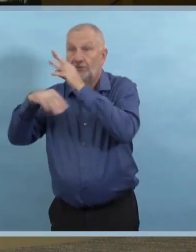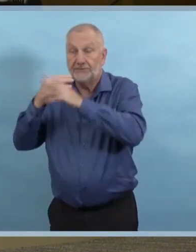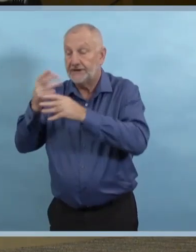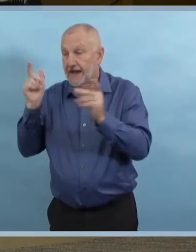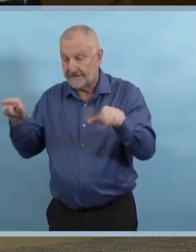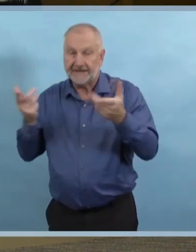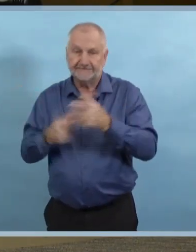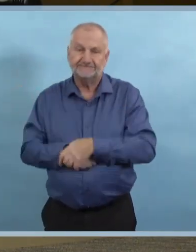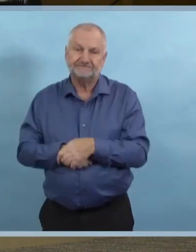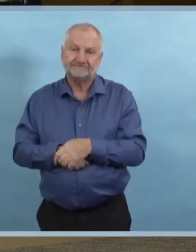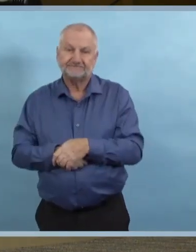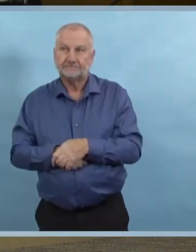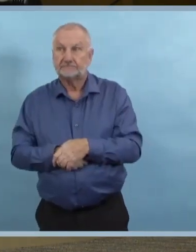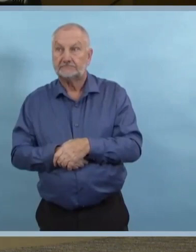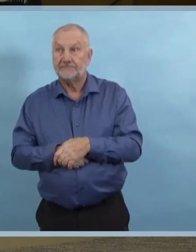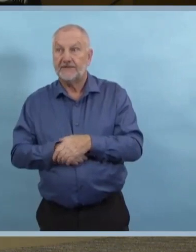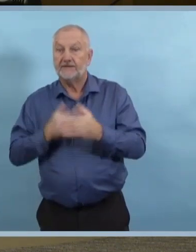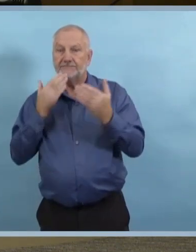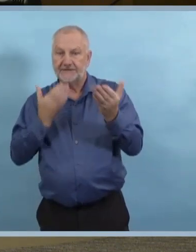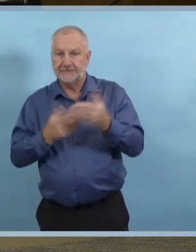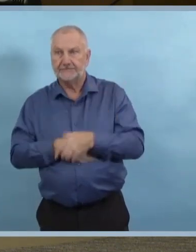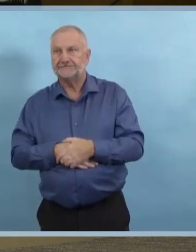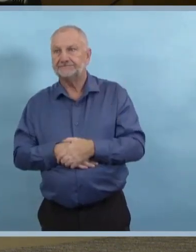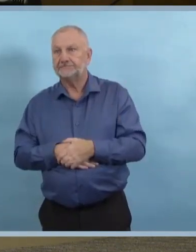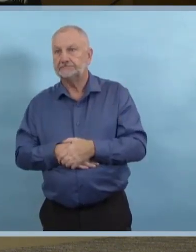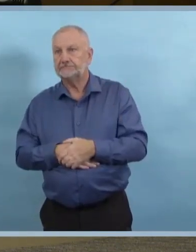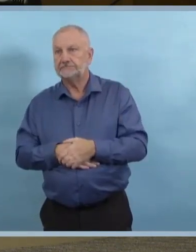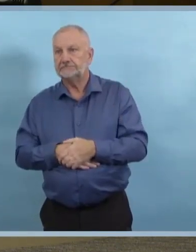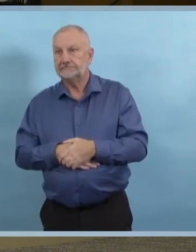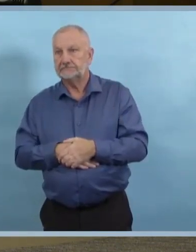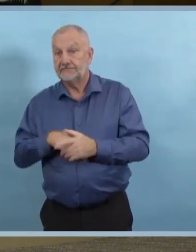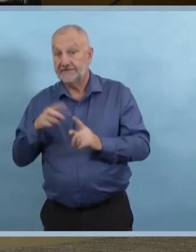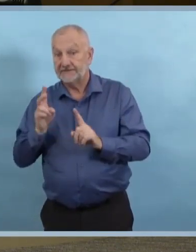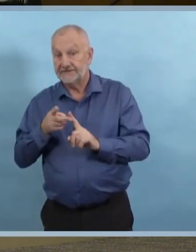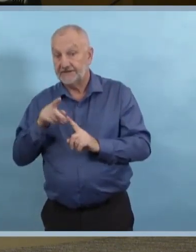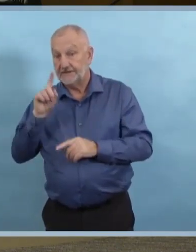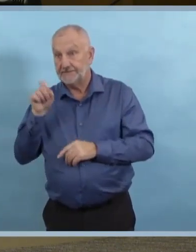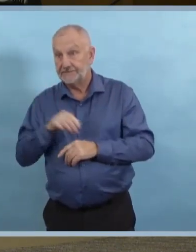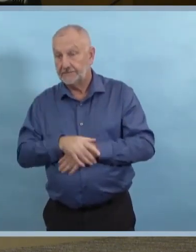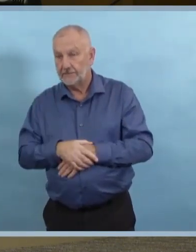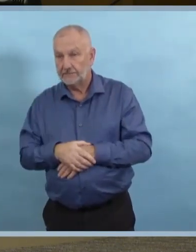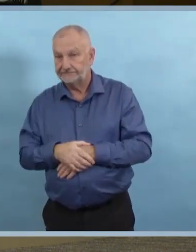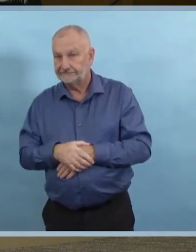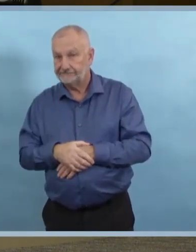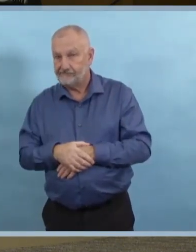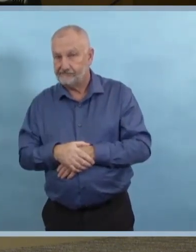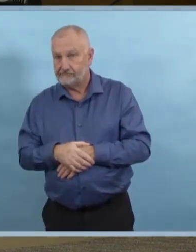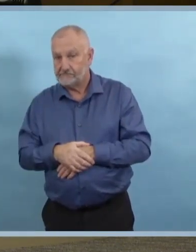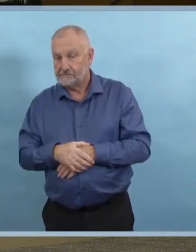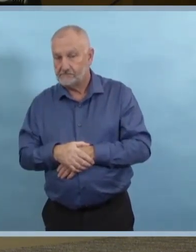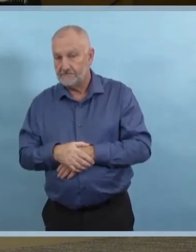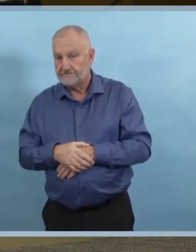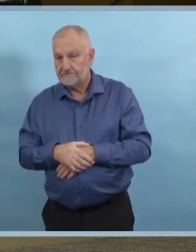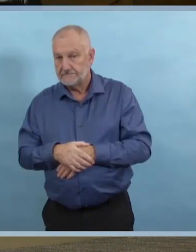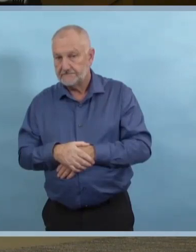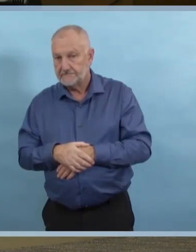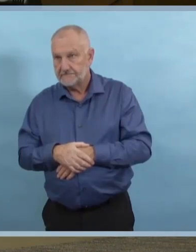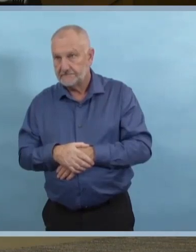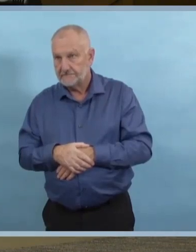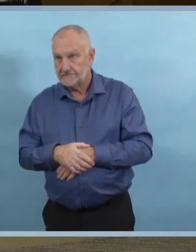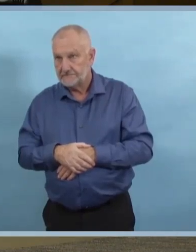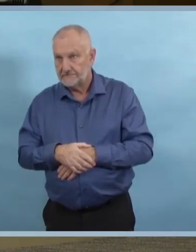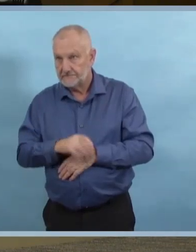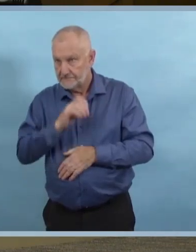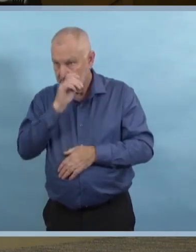Je me demande aussi, on a parlé de faire tester tous les personnels de l'unité de COVID, donc même